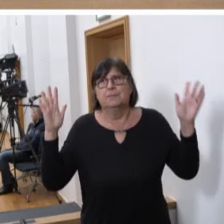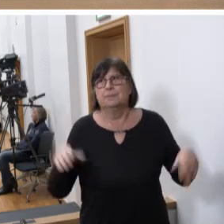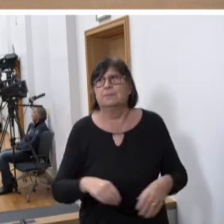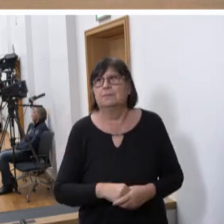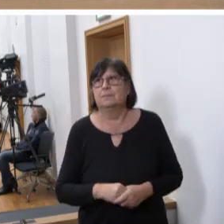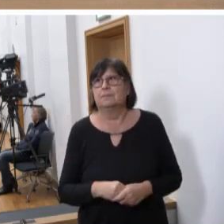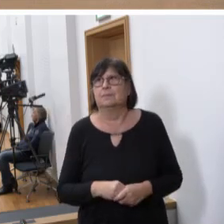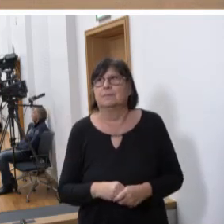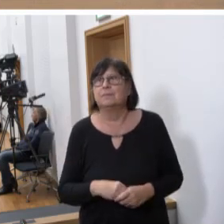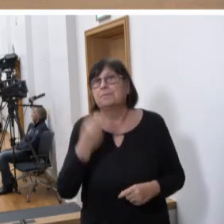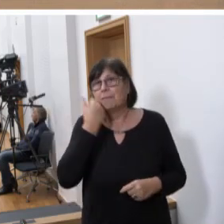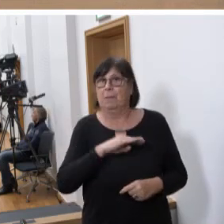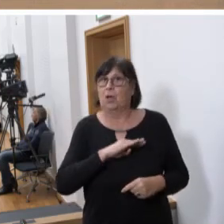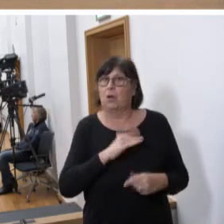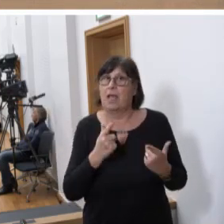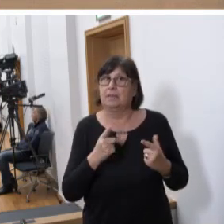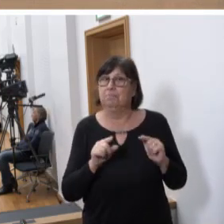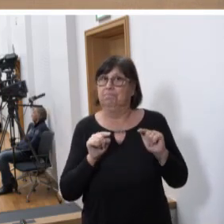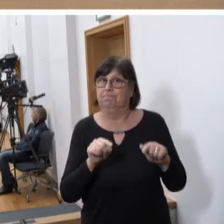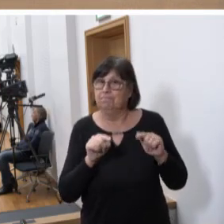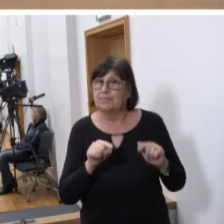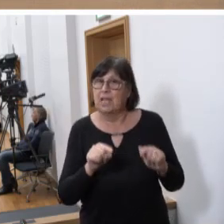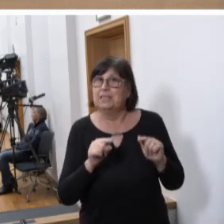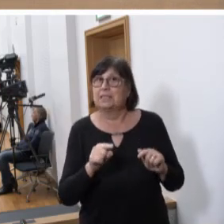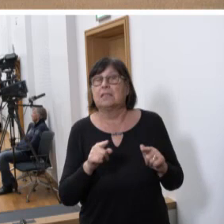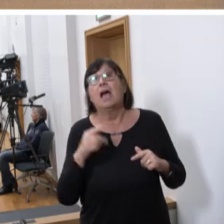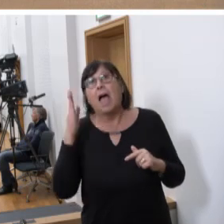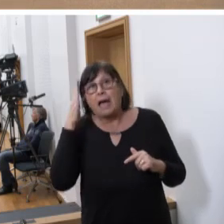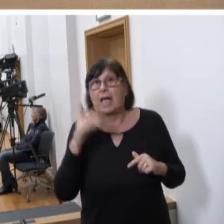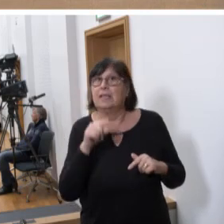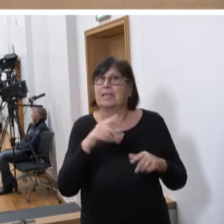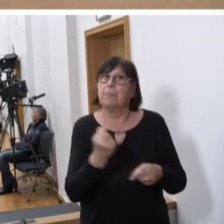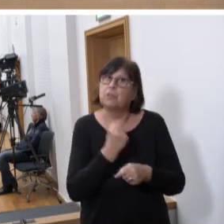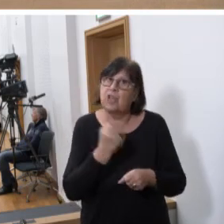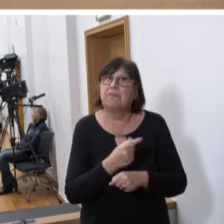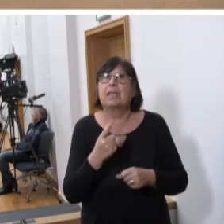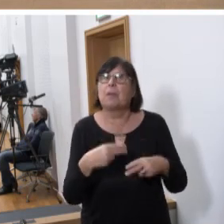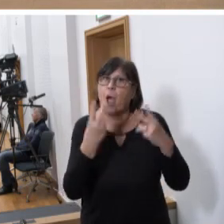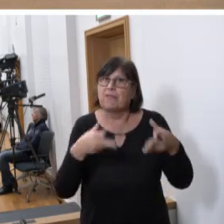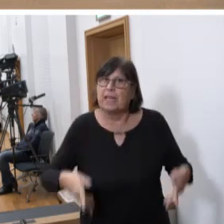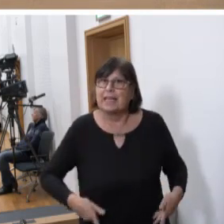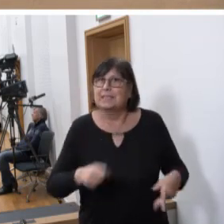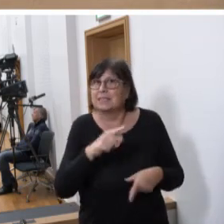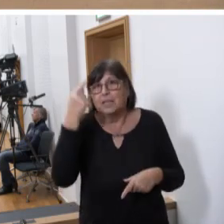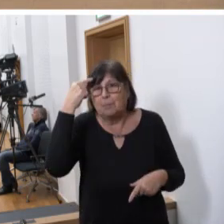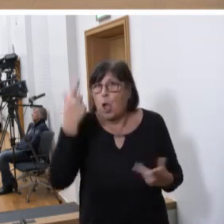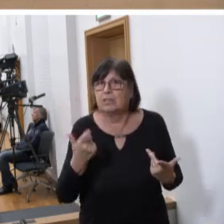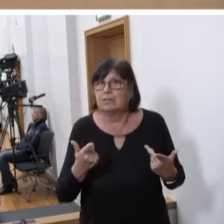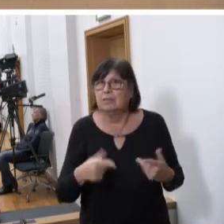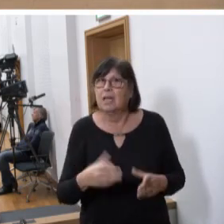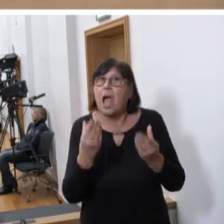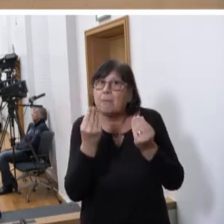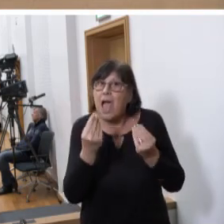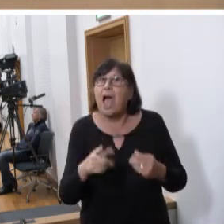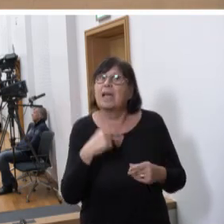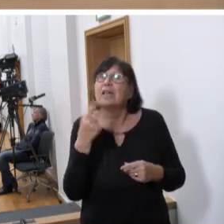Und liebe Kolleginnen und Kollegen der CDU, das erkennen die Beschäftigten im öffentlichen Dienst. Die sind nicht blöd. Die merken, dass hier